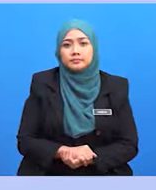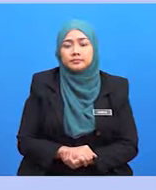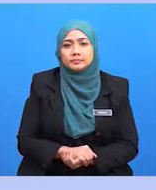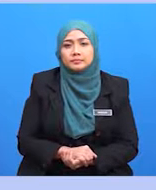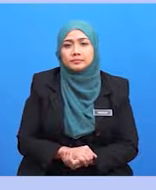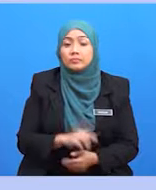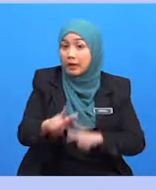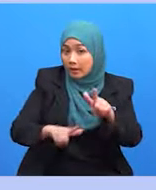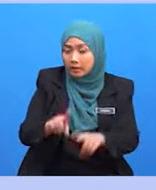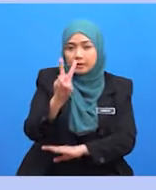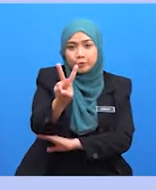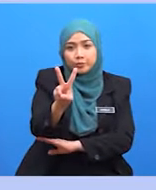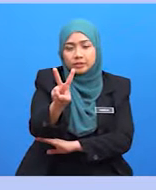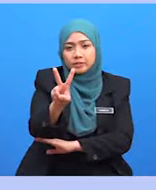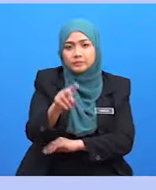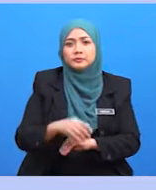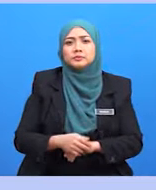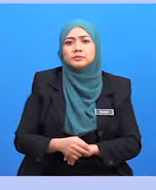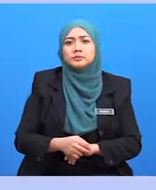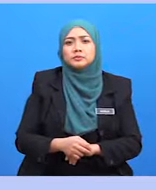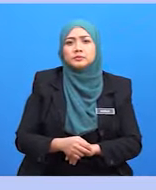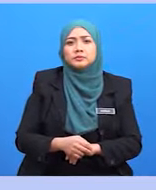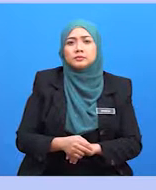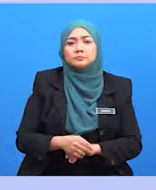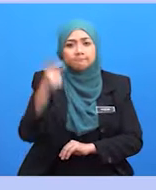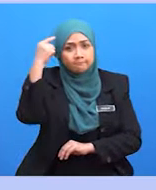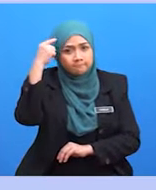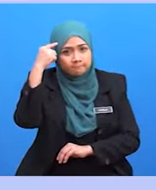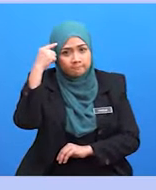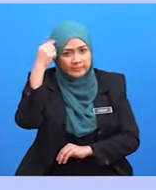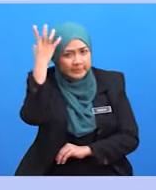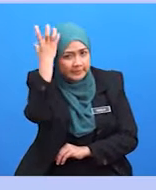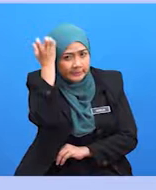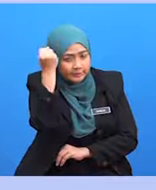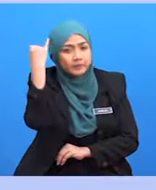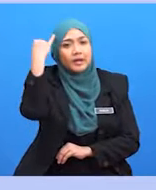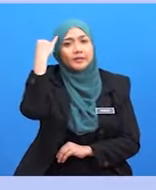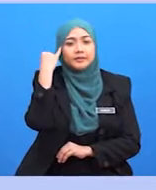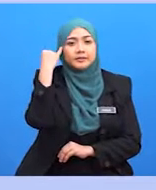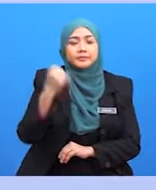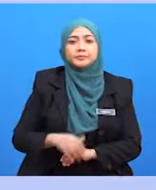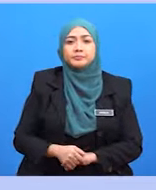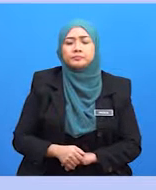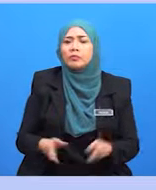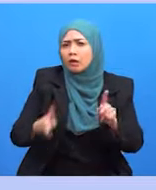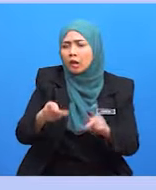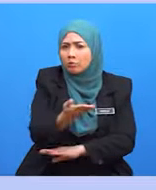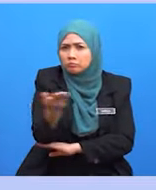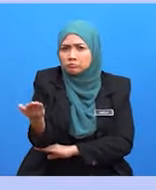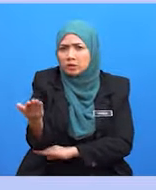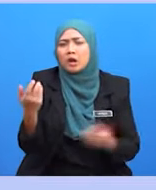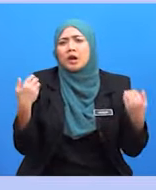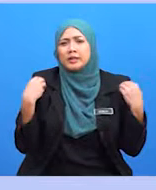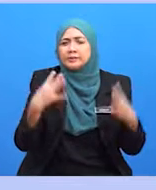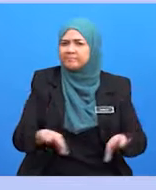Langkah kedua, sesi brainstorm atau memerah idea. Sekiranya anda mempunyai